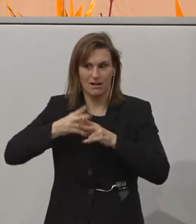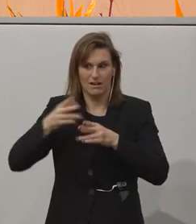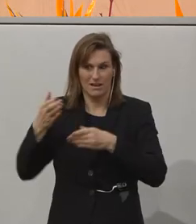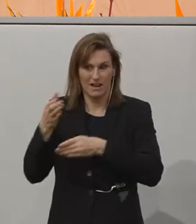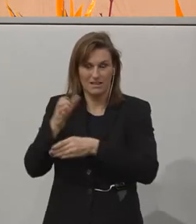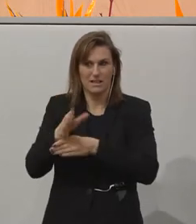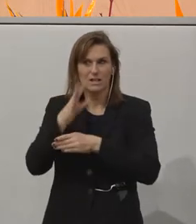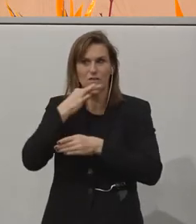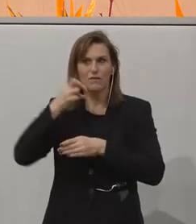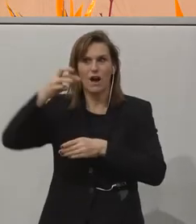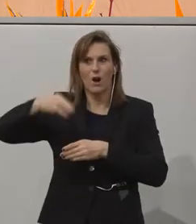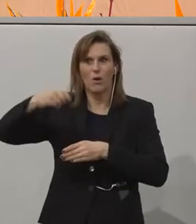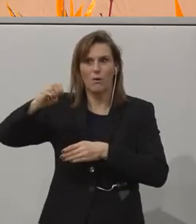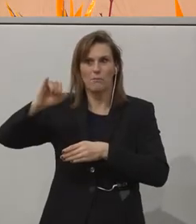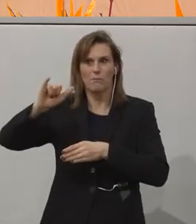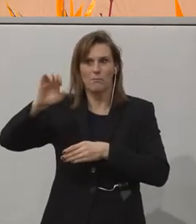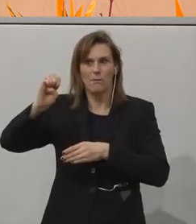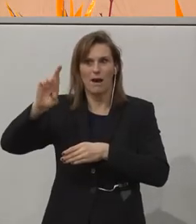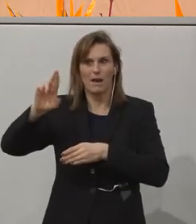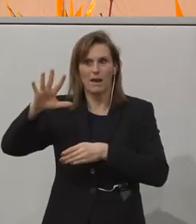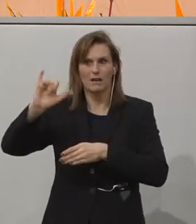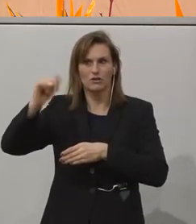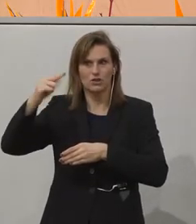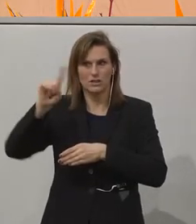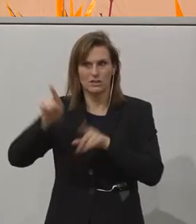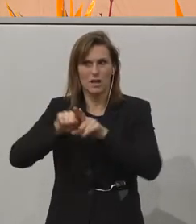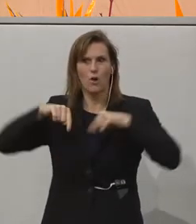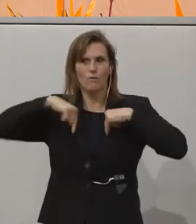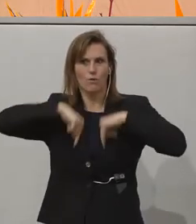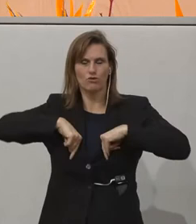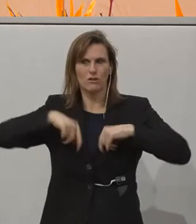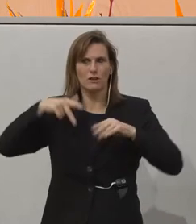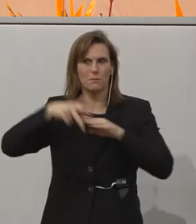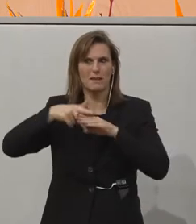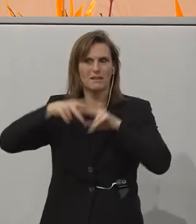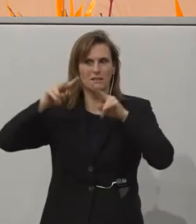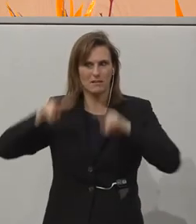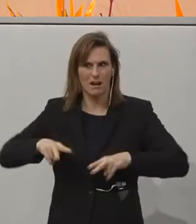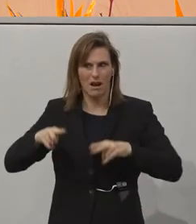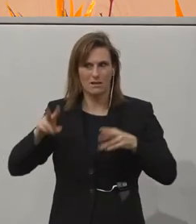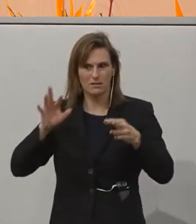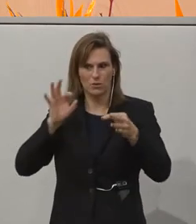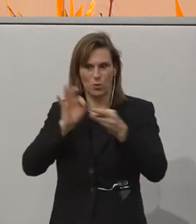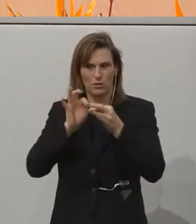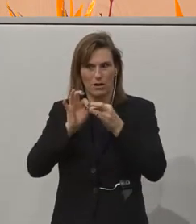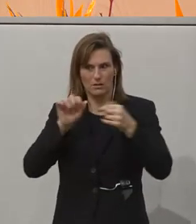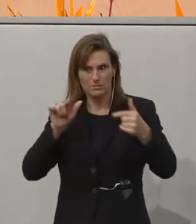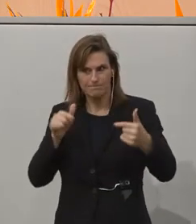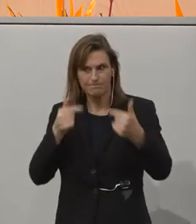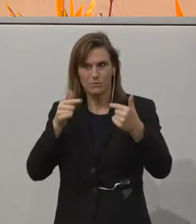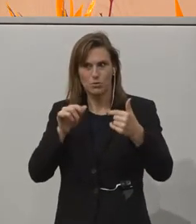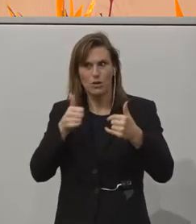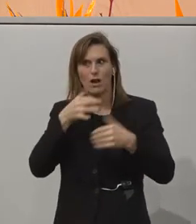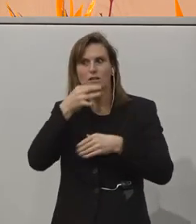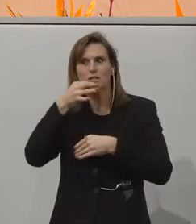Christina Meierschitz is a part of the board of the Behinderts. And she question to